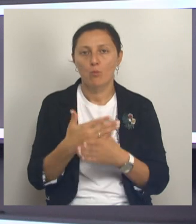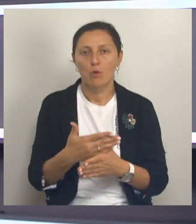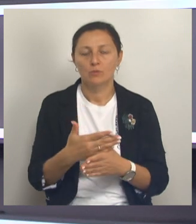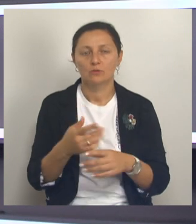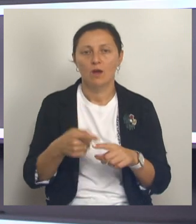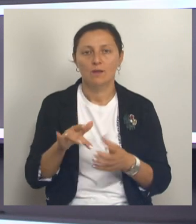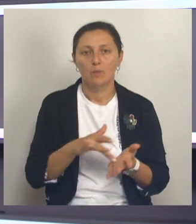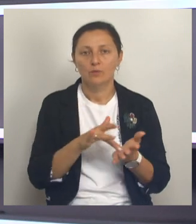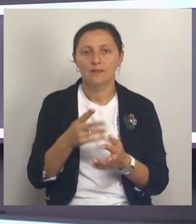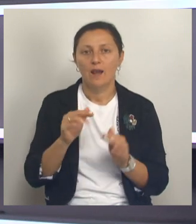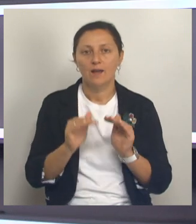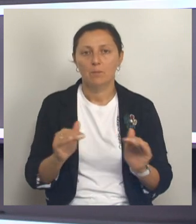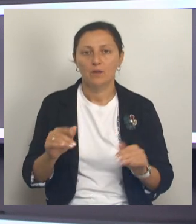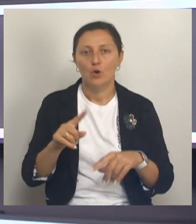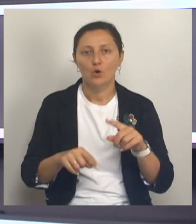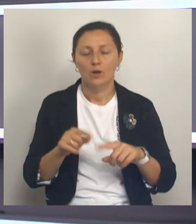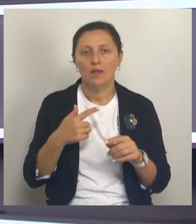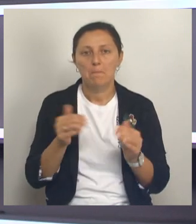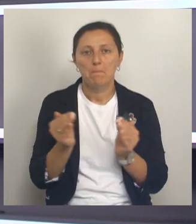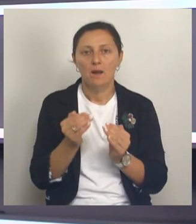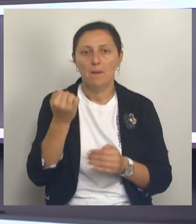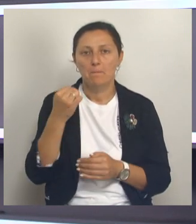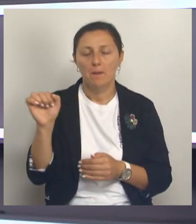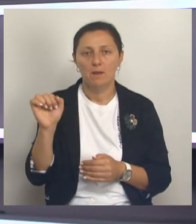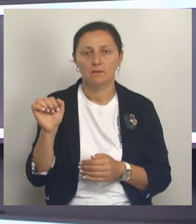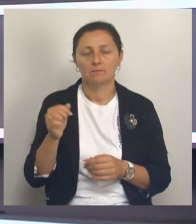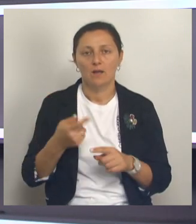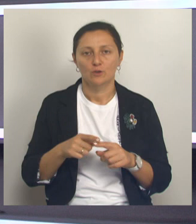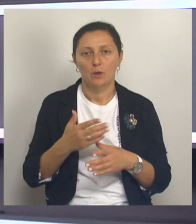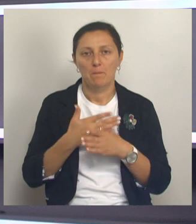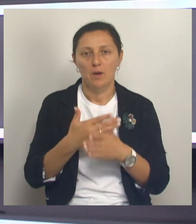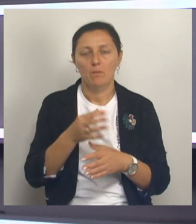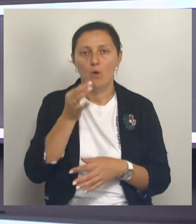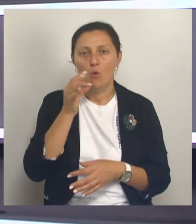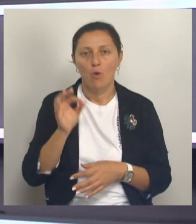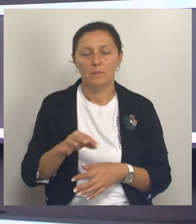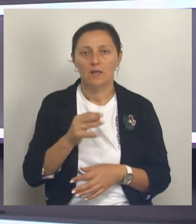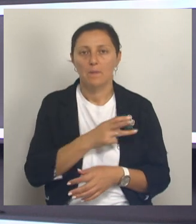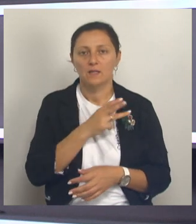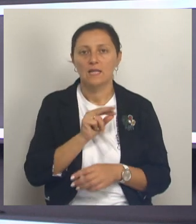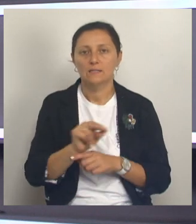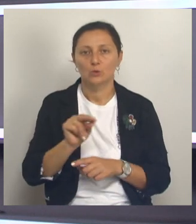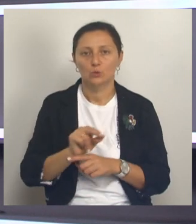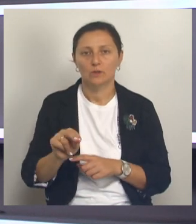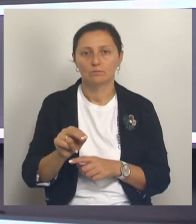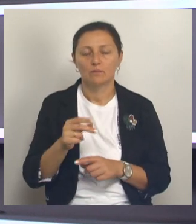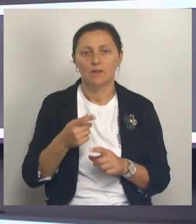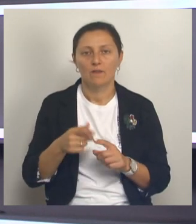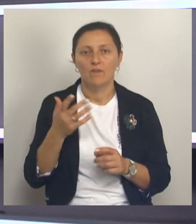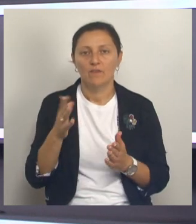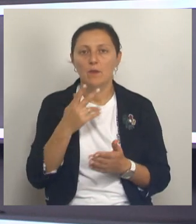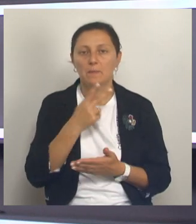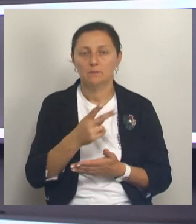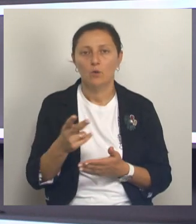вылазки для ребят и их родителей – маленькие победы, одержать которые помогает опыт и оптимизм инструкторов. Убедилась в этом Алена